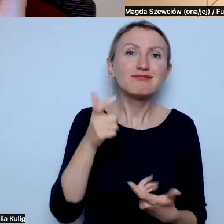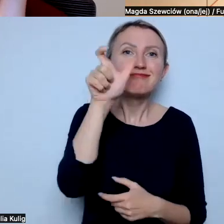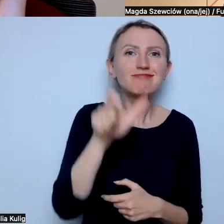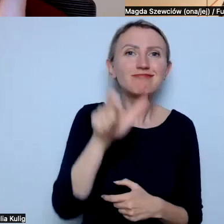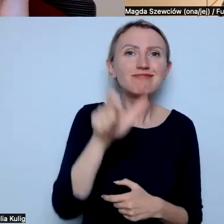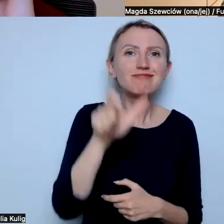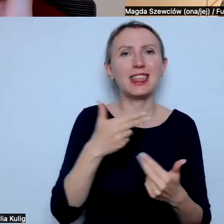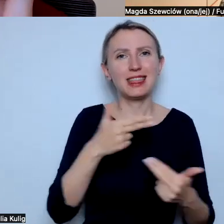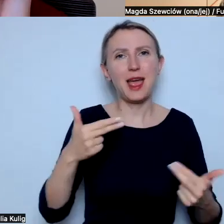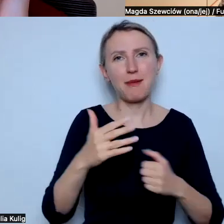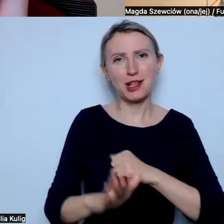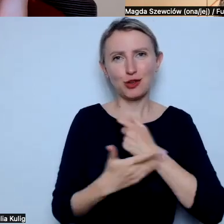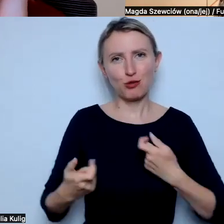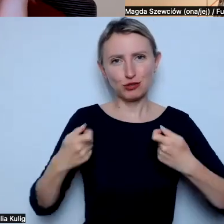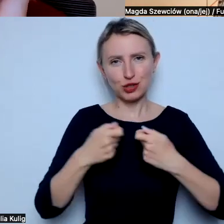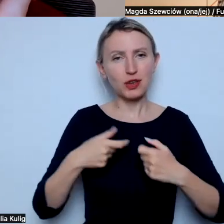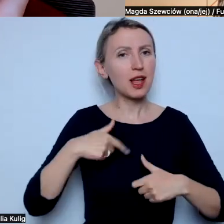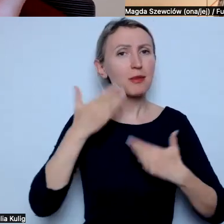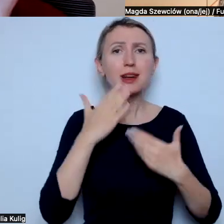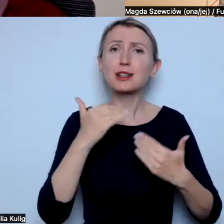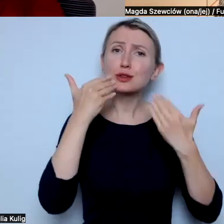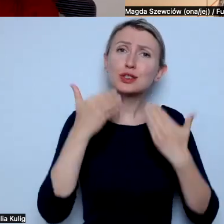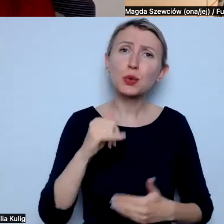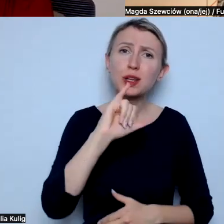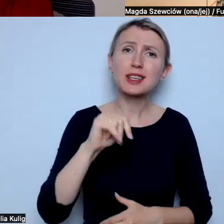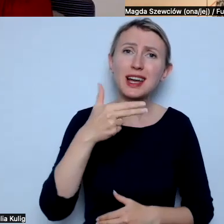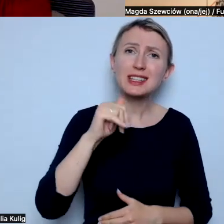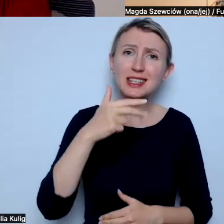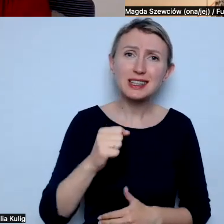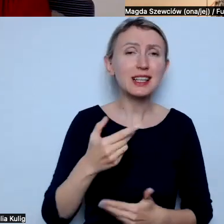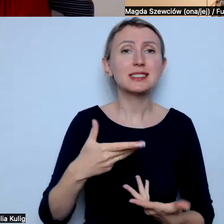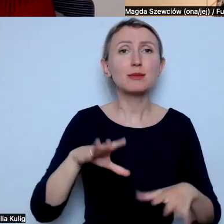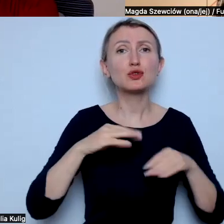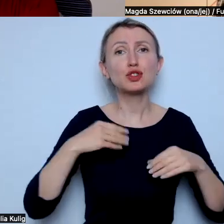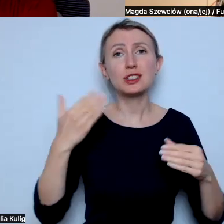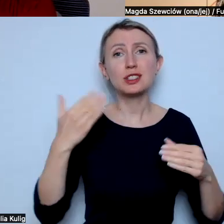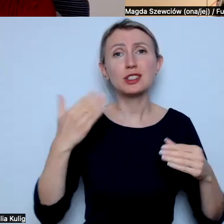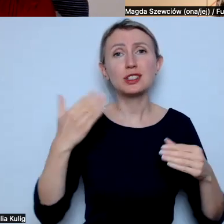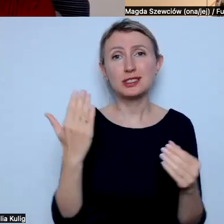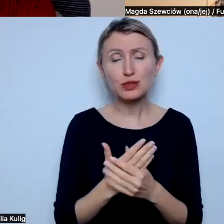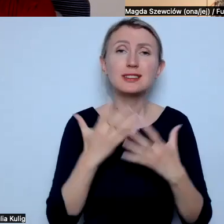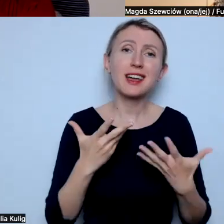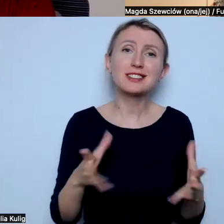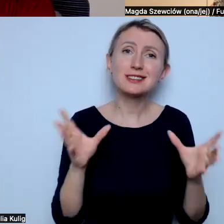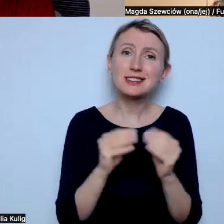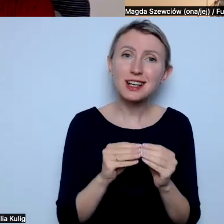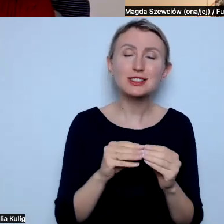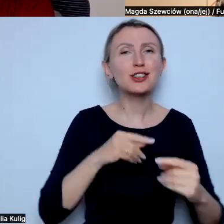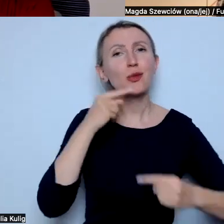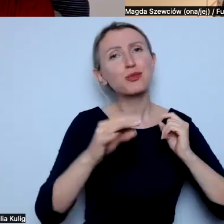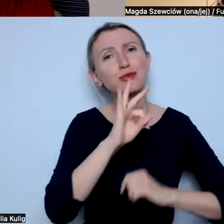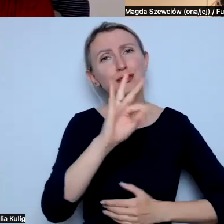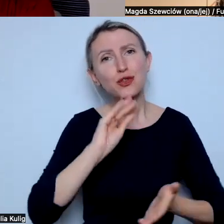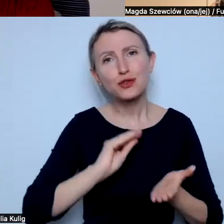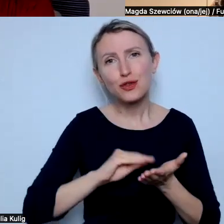jesteście. Ja bardzo ci dziękuję Janina za przyjęcie naszego zaproszenia, chęć bycia z nami, opowiedzenia o swoim doświadczeniu,